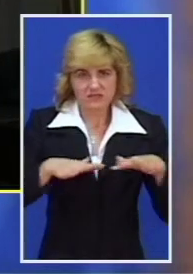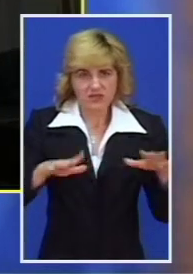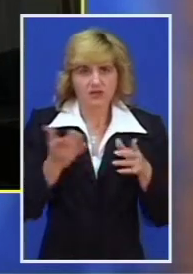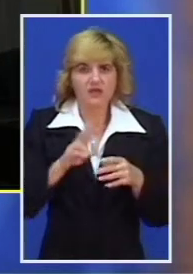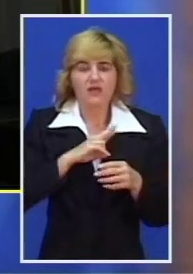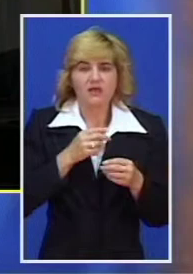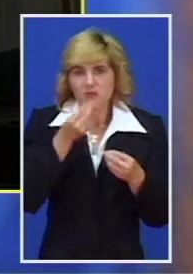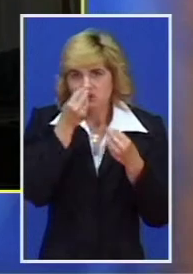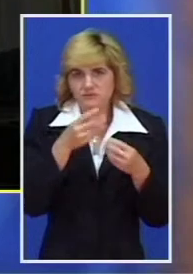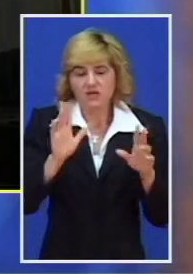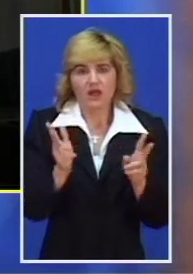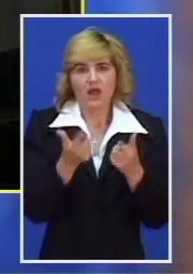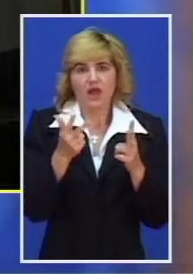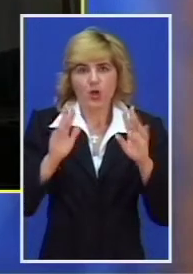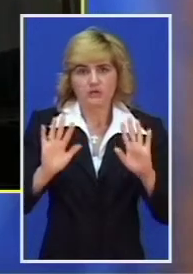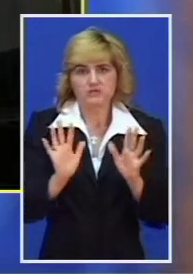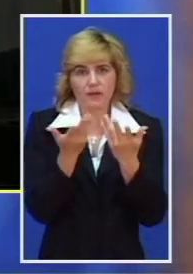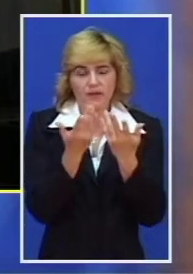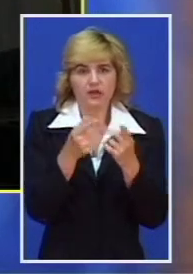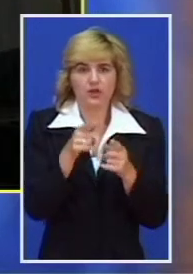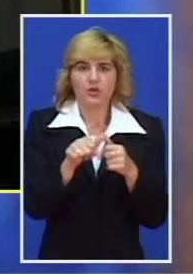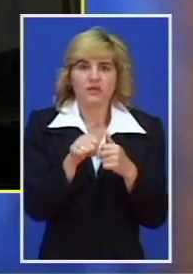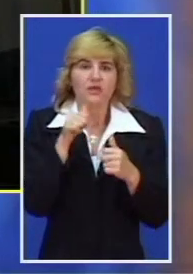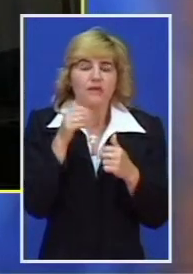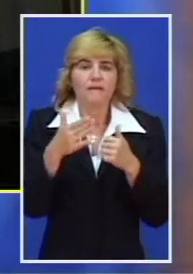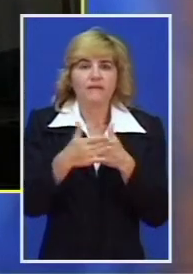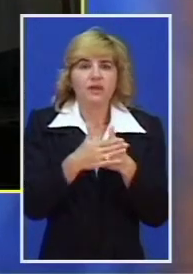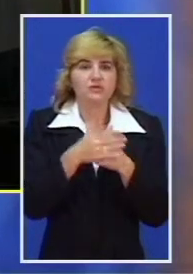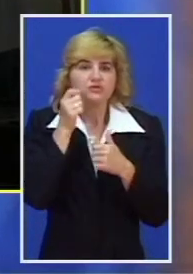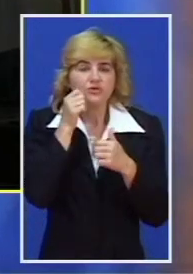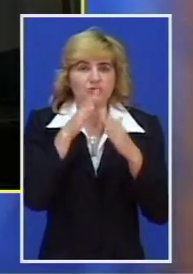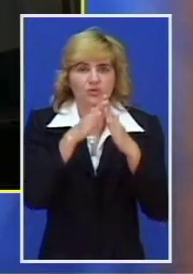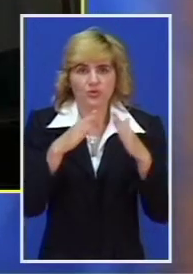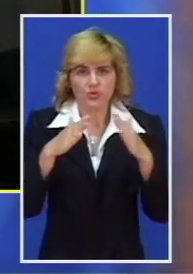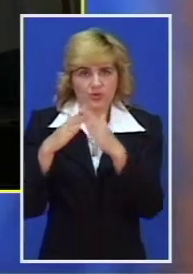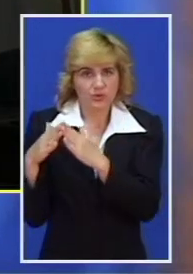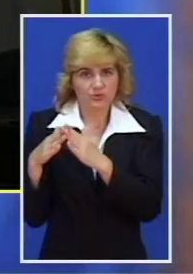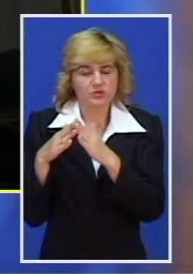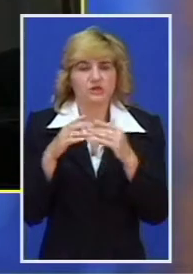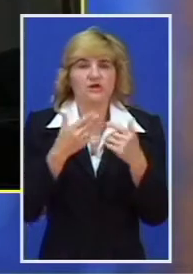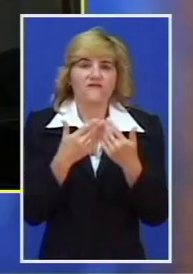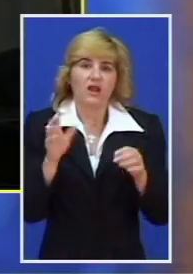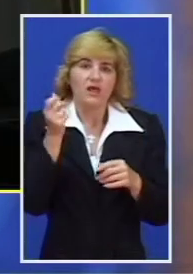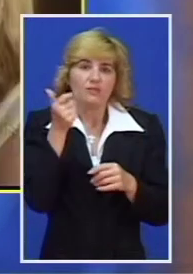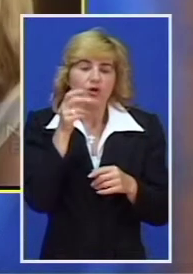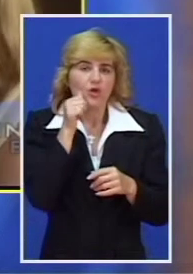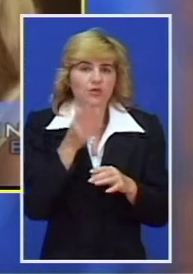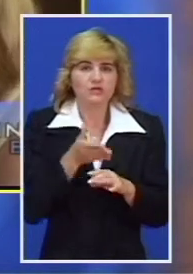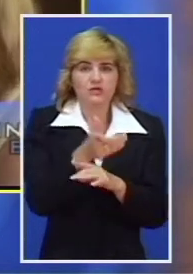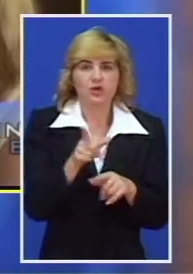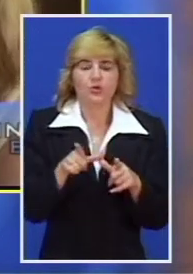etaričnih smola, a blizu je naseljenog mesta i veliki broj ljudi ulazi u šumu.